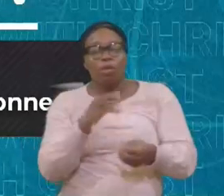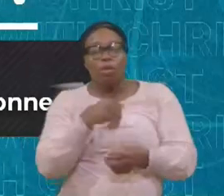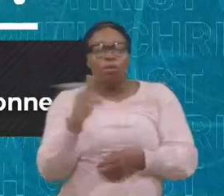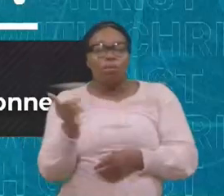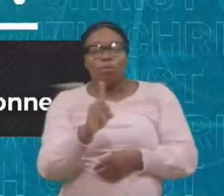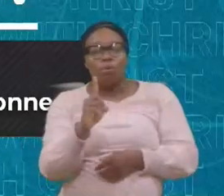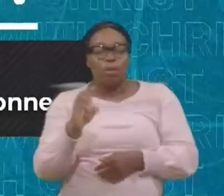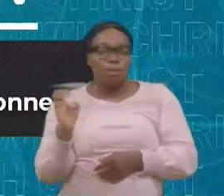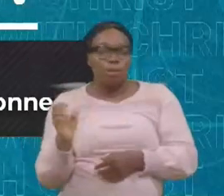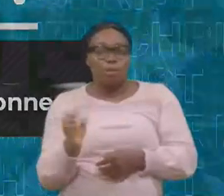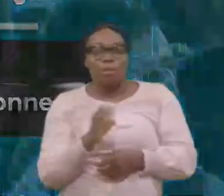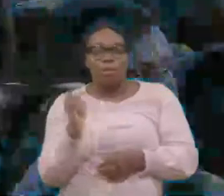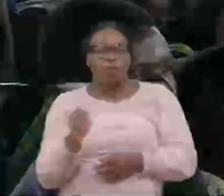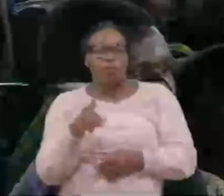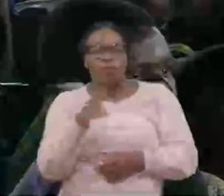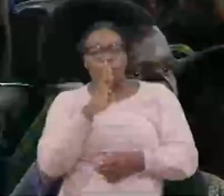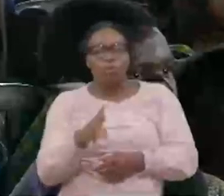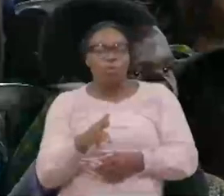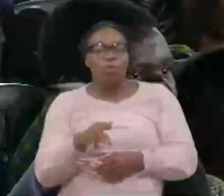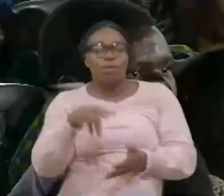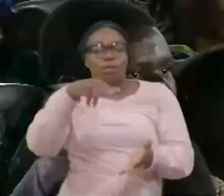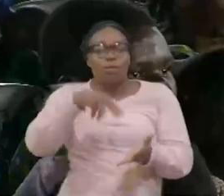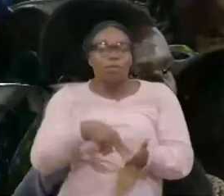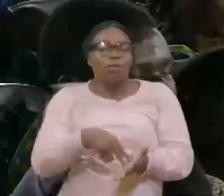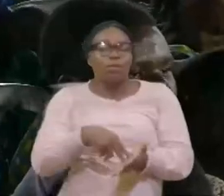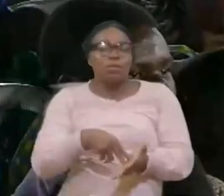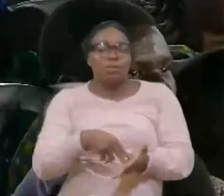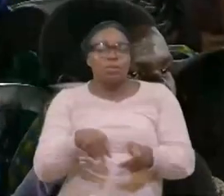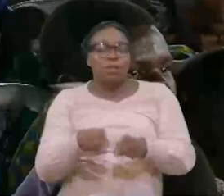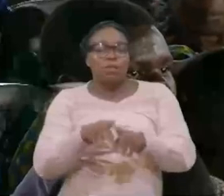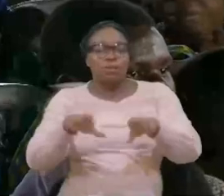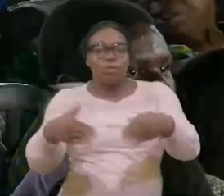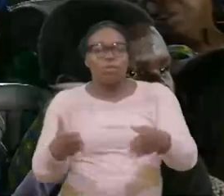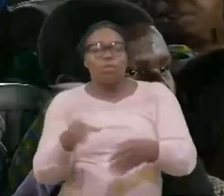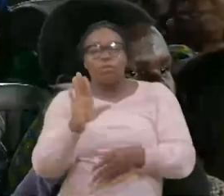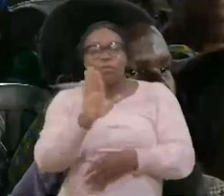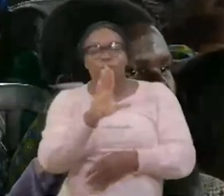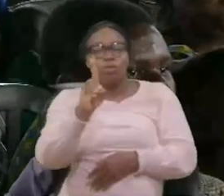Donc, Partout, Nous sommes, S'il vous plaît, Occupons-nous, De ceux-là, Qui ont levé la main,